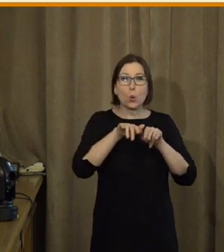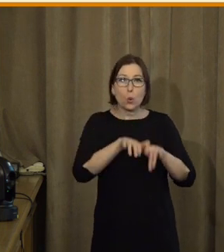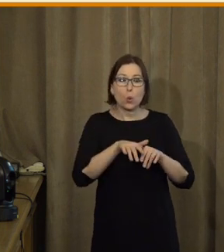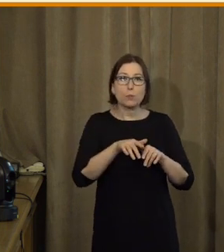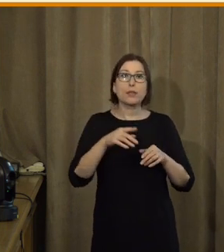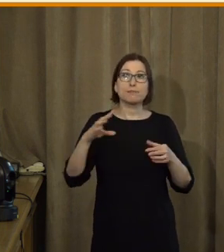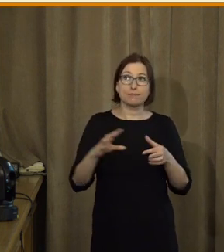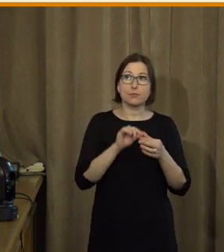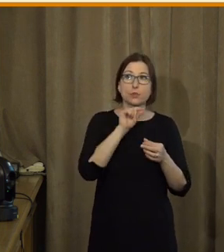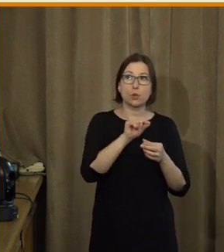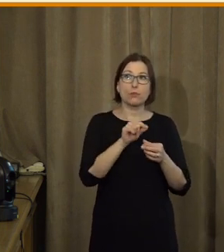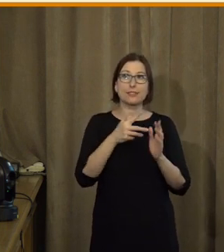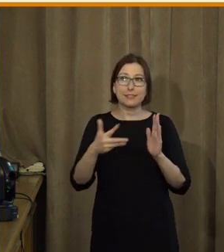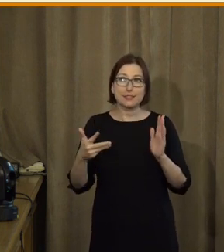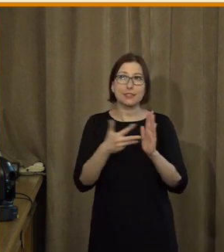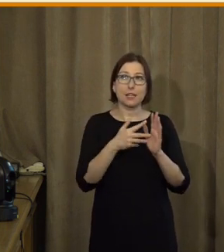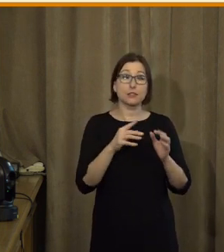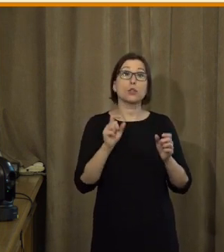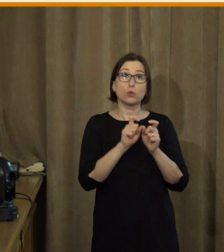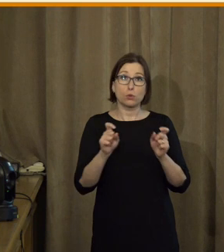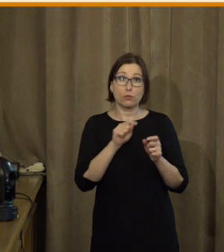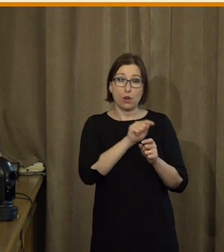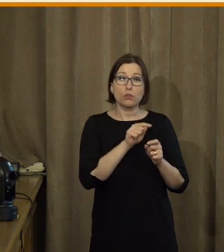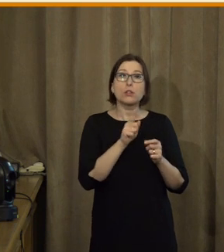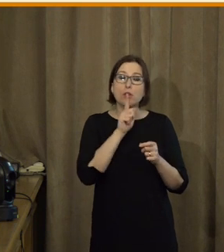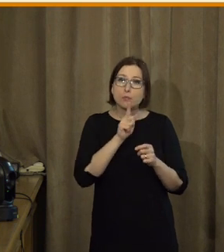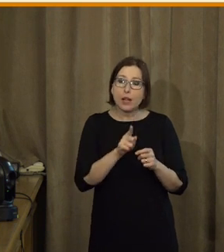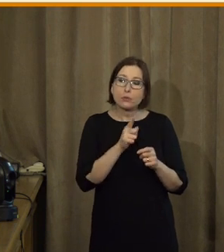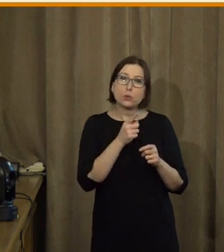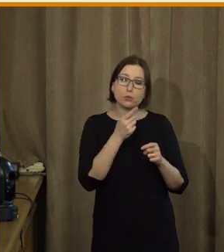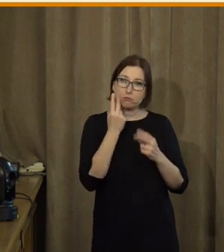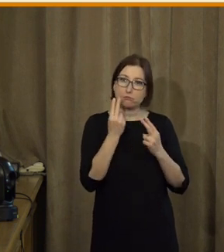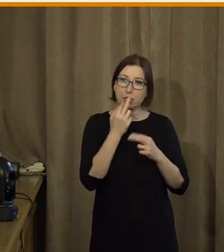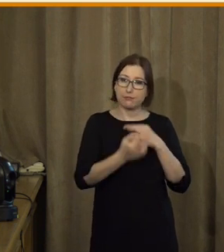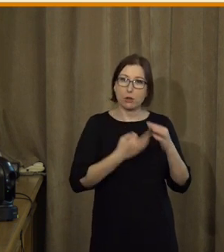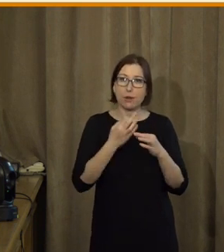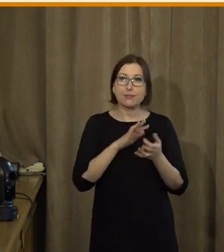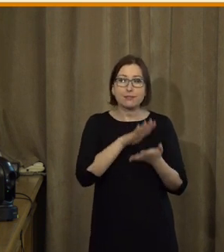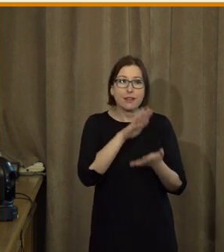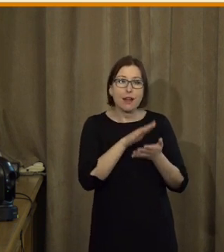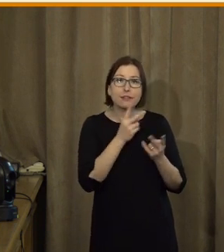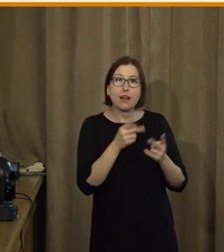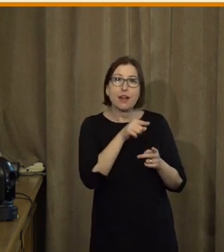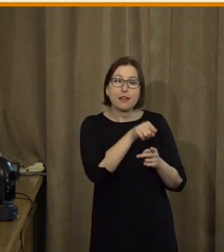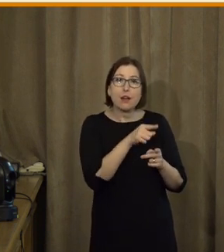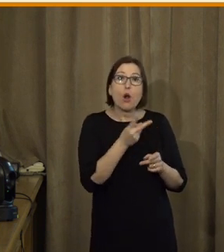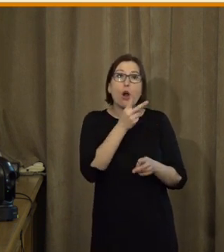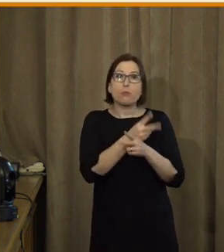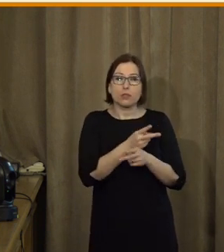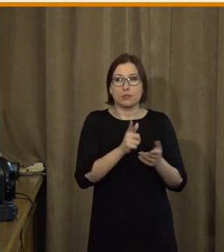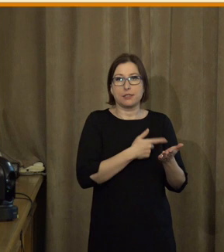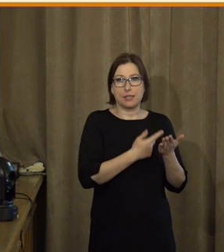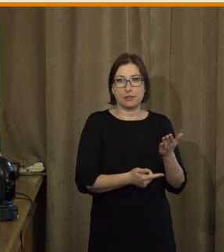To je naprosto klíčová informace, protože ta nám v podstatě říká, že ta data nejsou úplně objektivní.